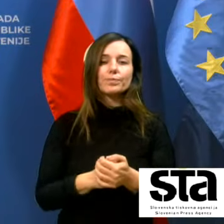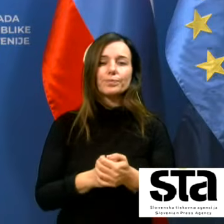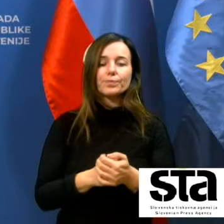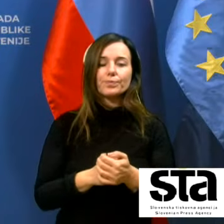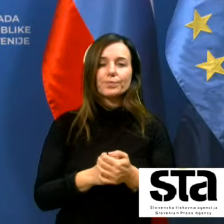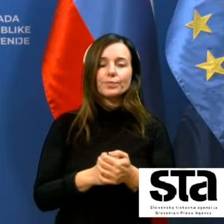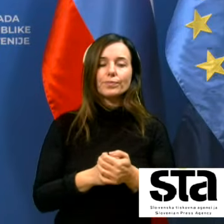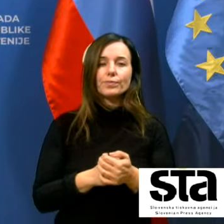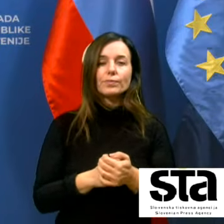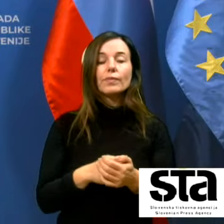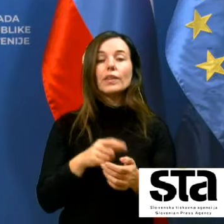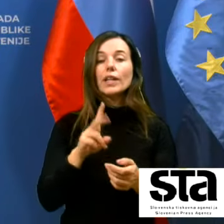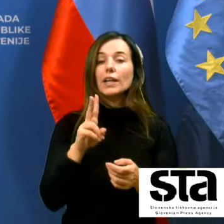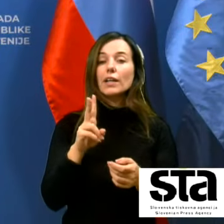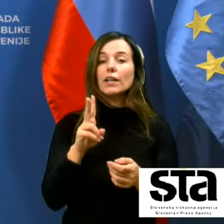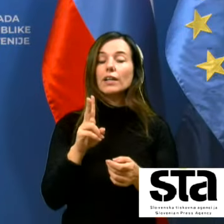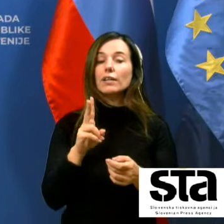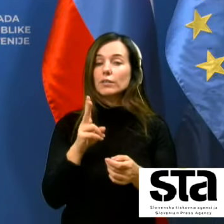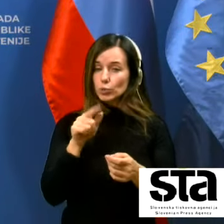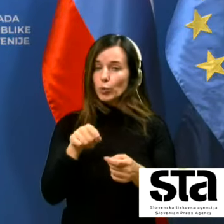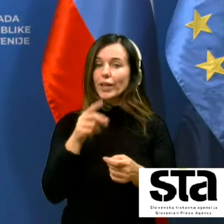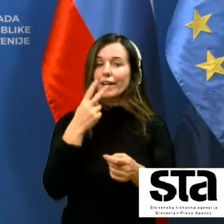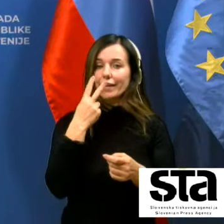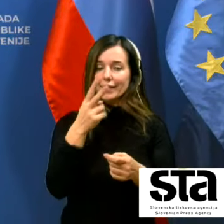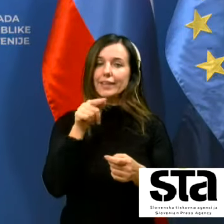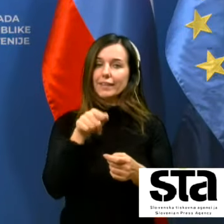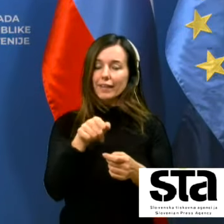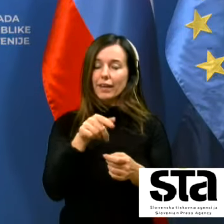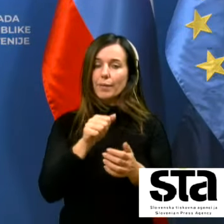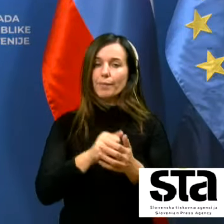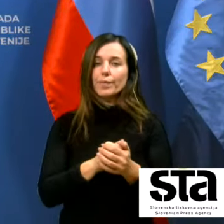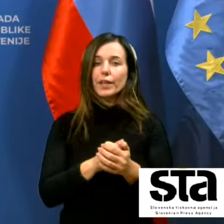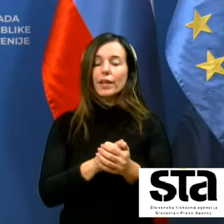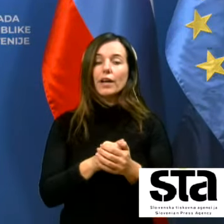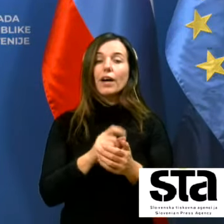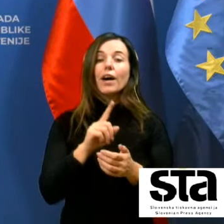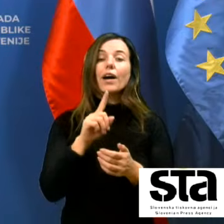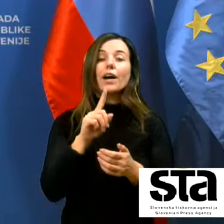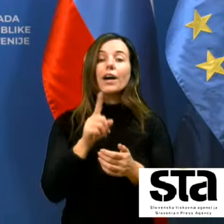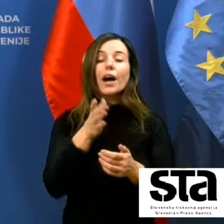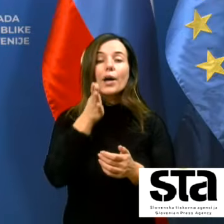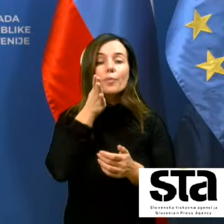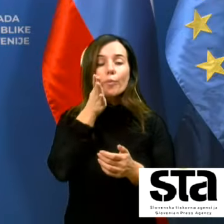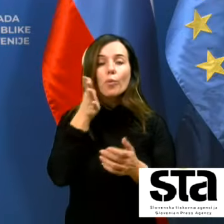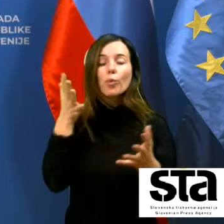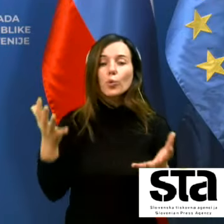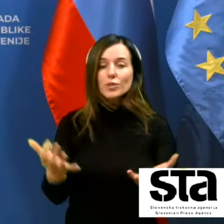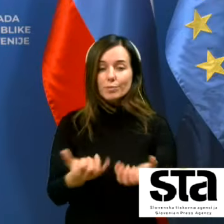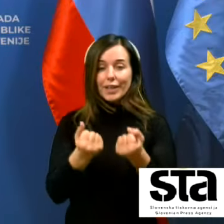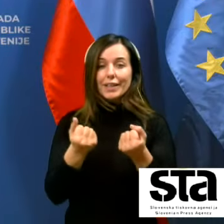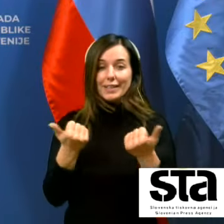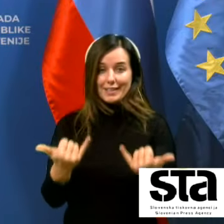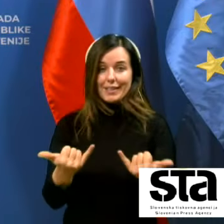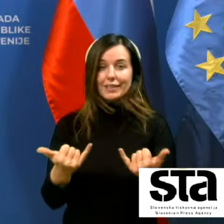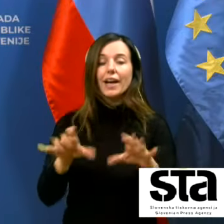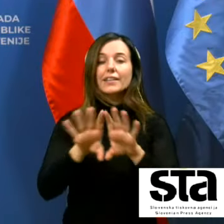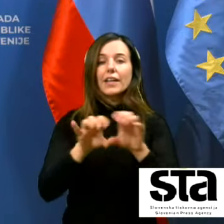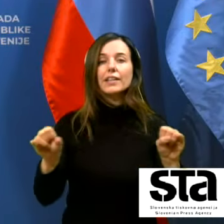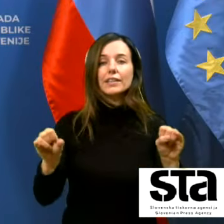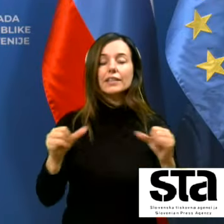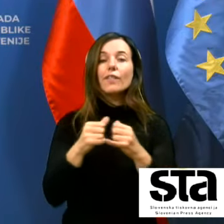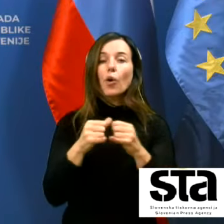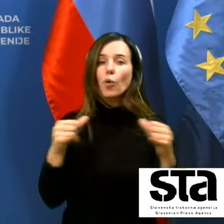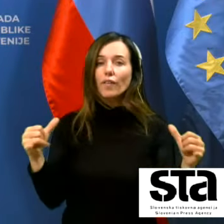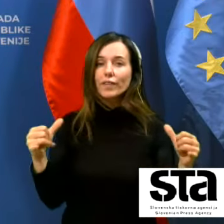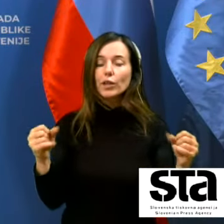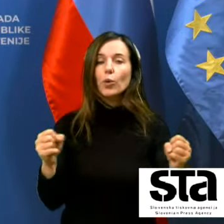tako da kar se tega tiče jaz mislim da kaj bomo uspeli svedezele narediti v okviru